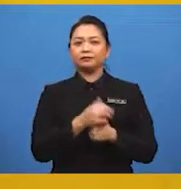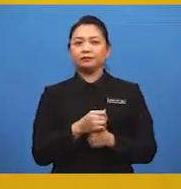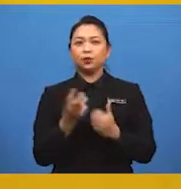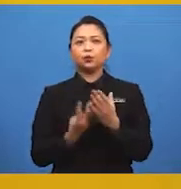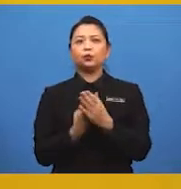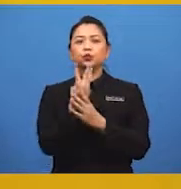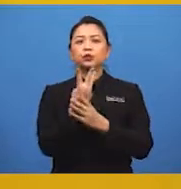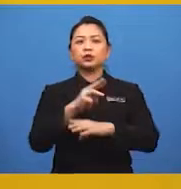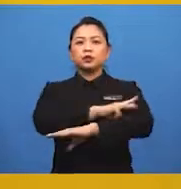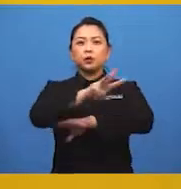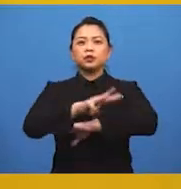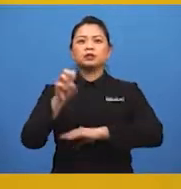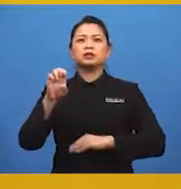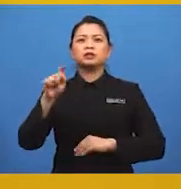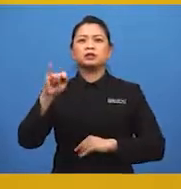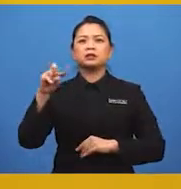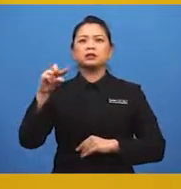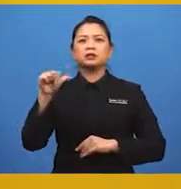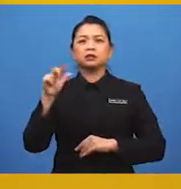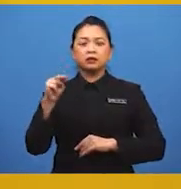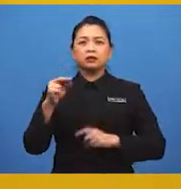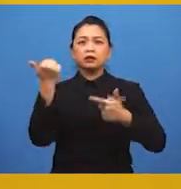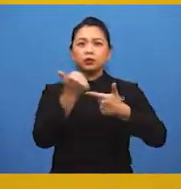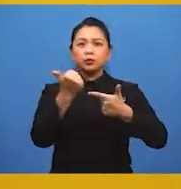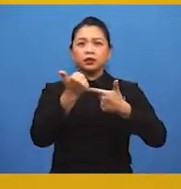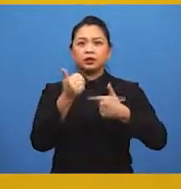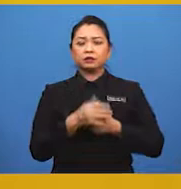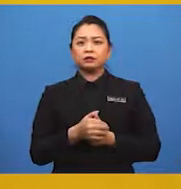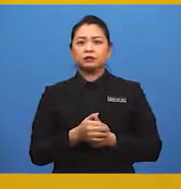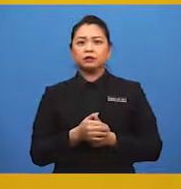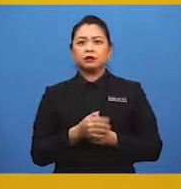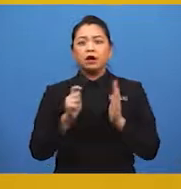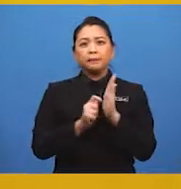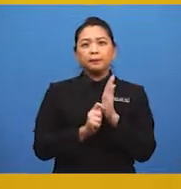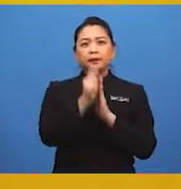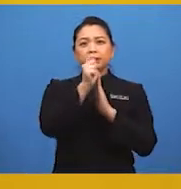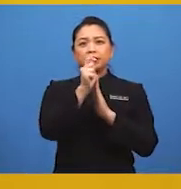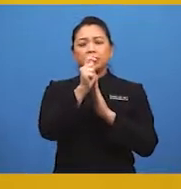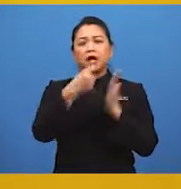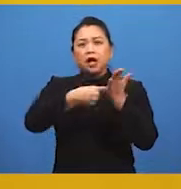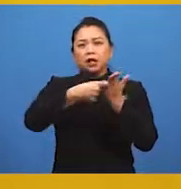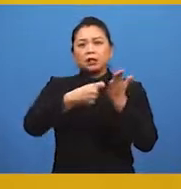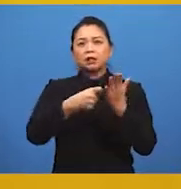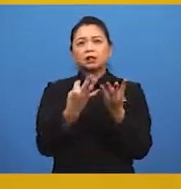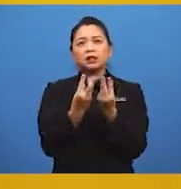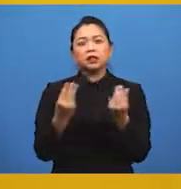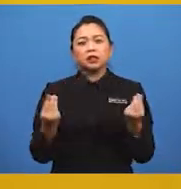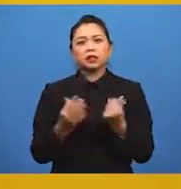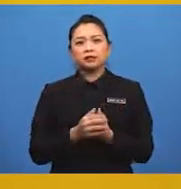wujudnya kawasan setinggal. Yang kedua, peningkatan harga tanah.